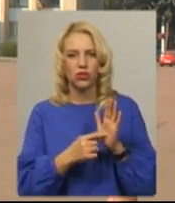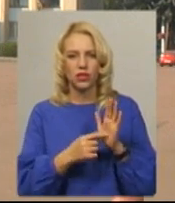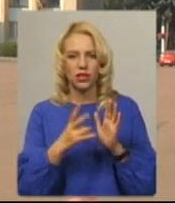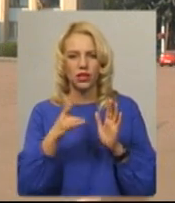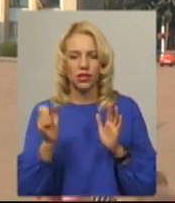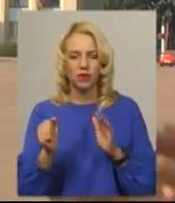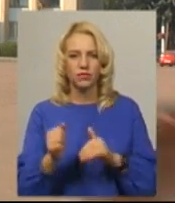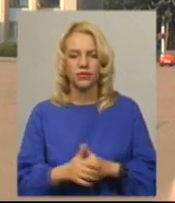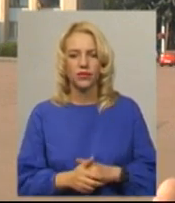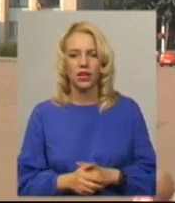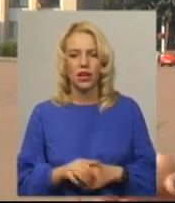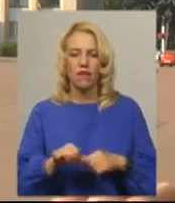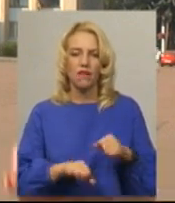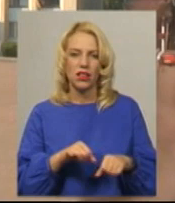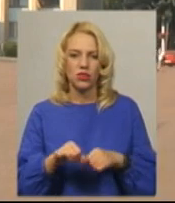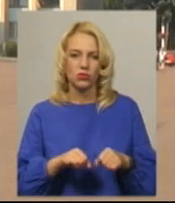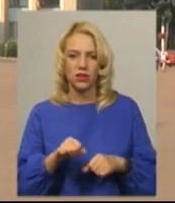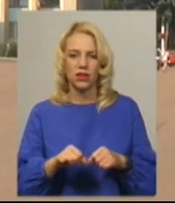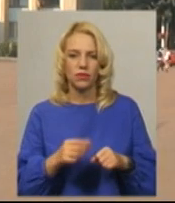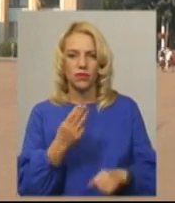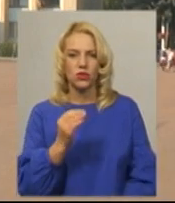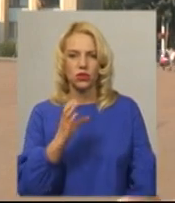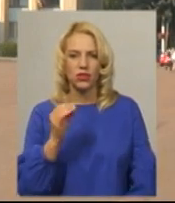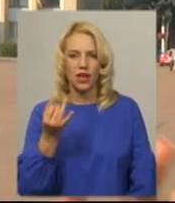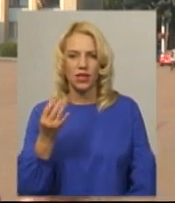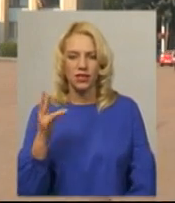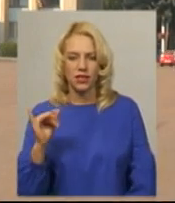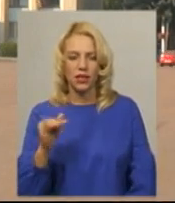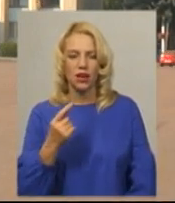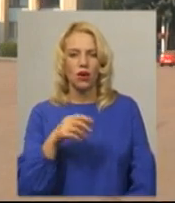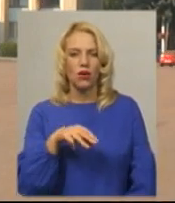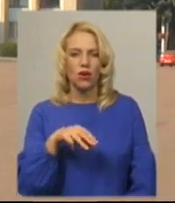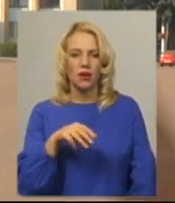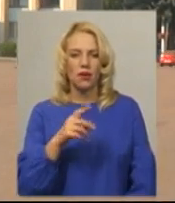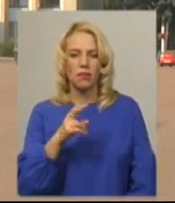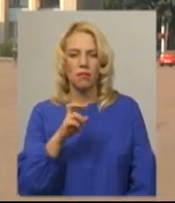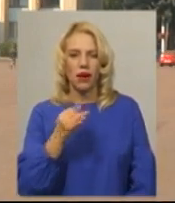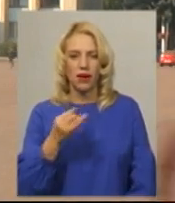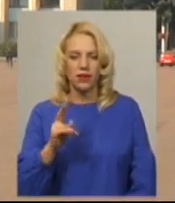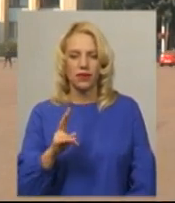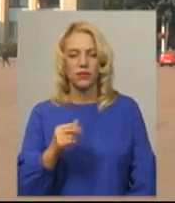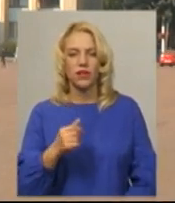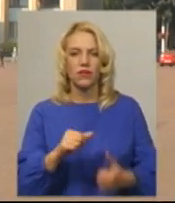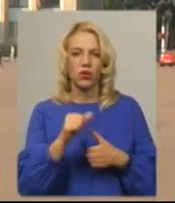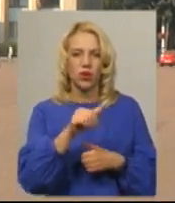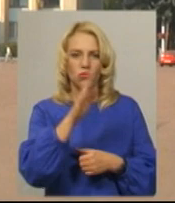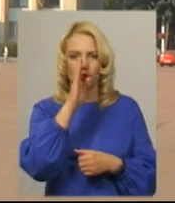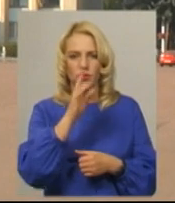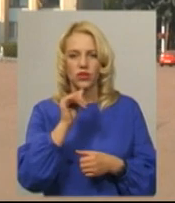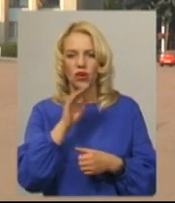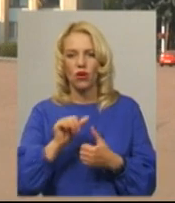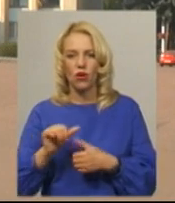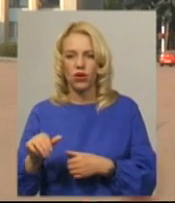велосипеди шосейні, маутенбайк та інші. Відповідно, окремо жінки, окремо чоловіки.